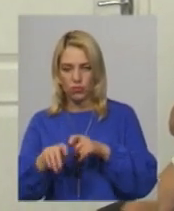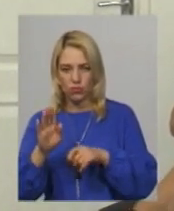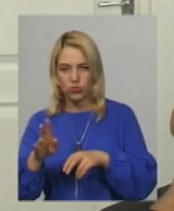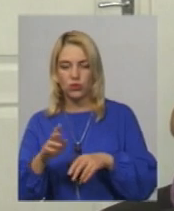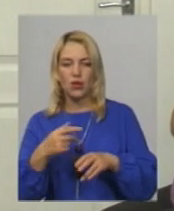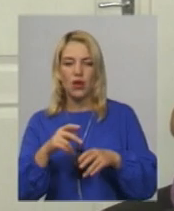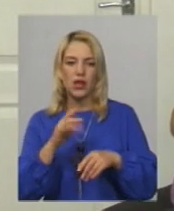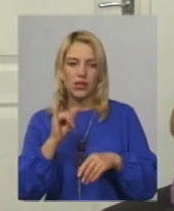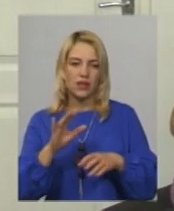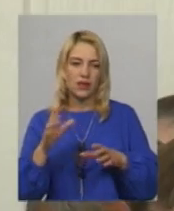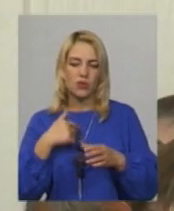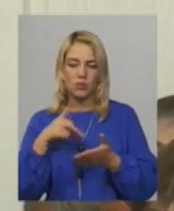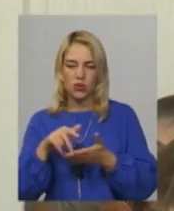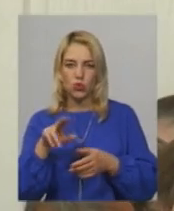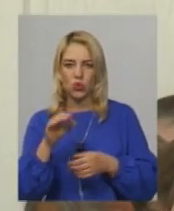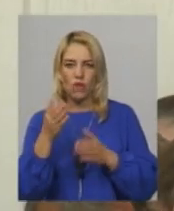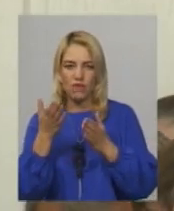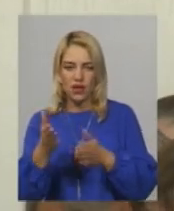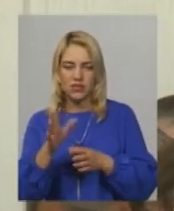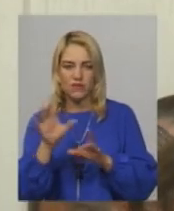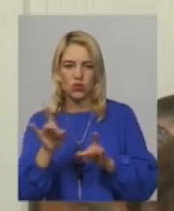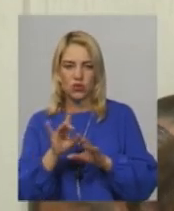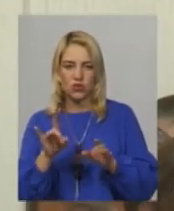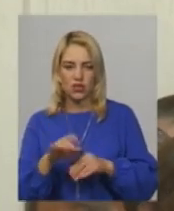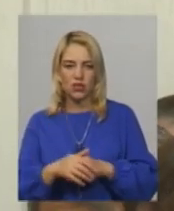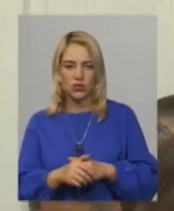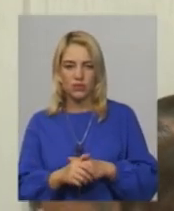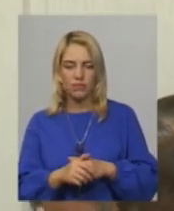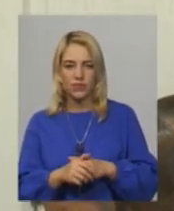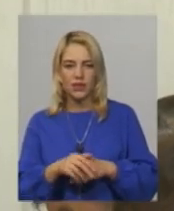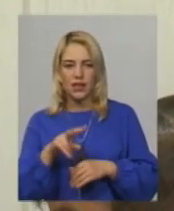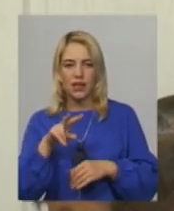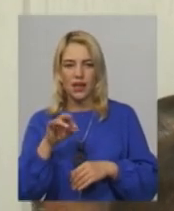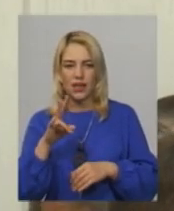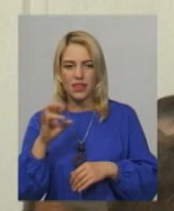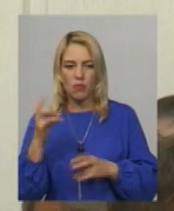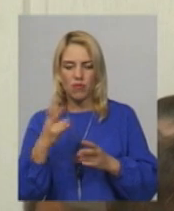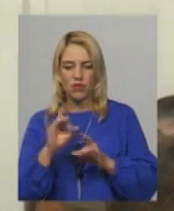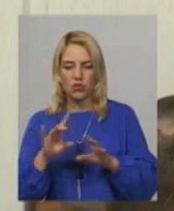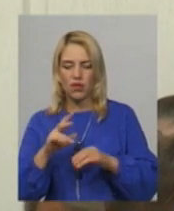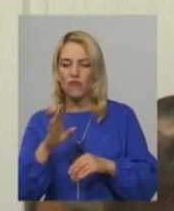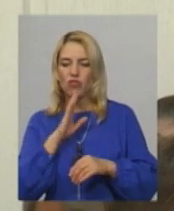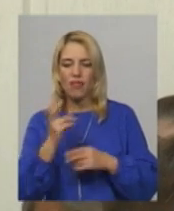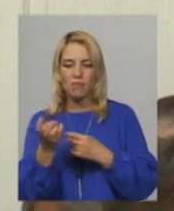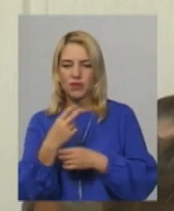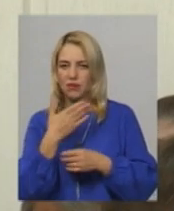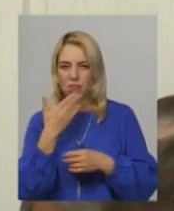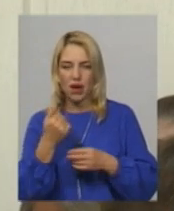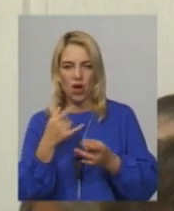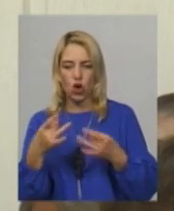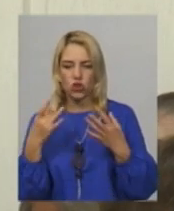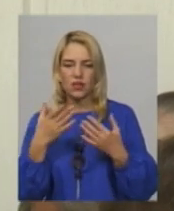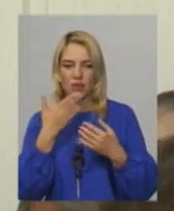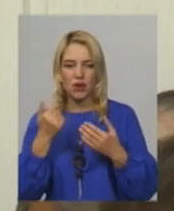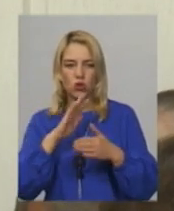підійду, і все вам розкажу. Вона не прийшла і не розказала, і ми